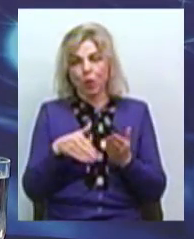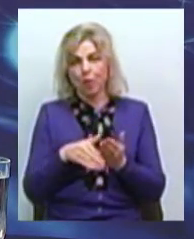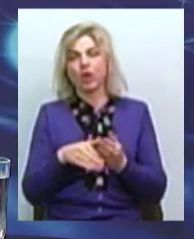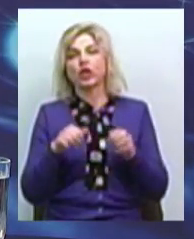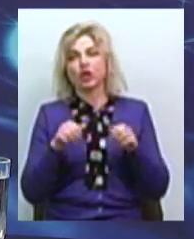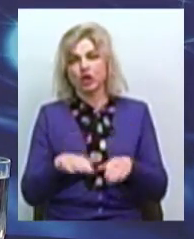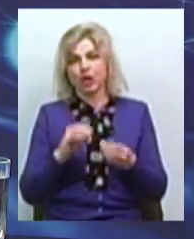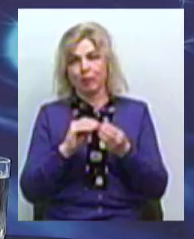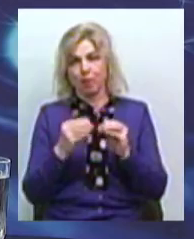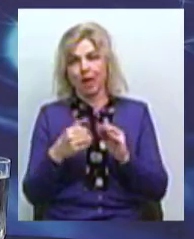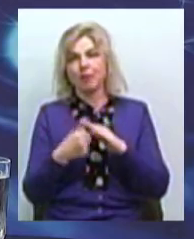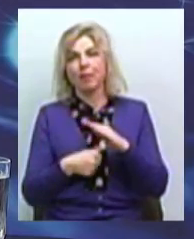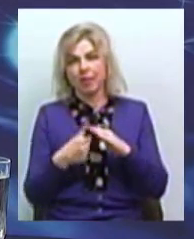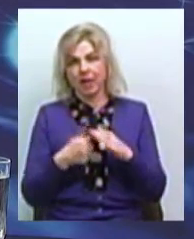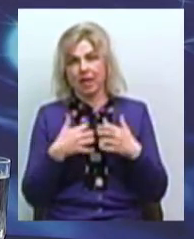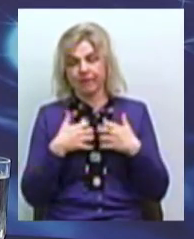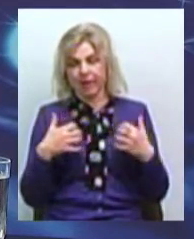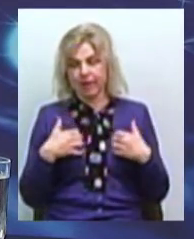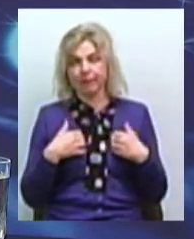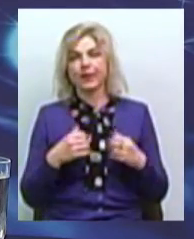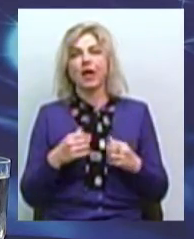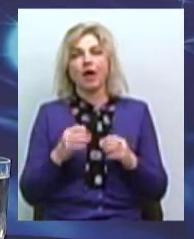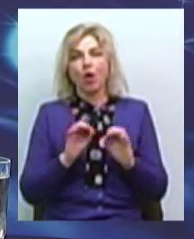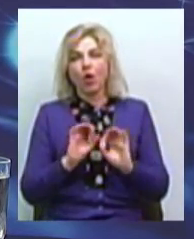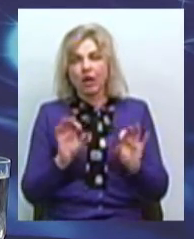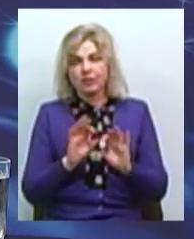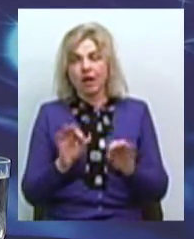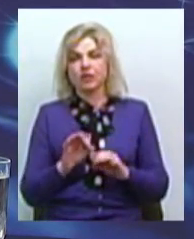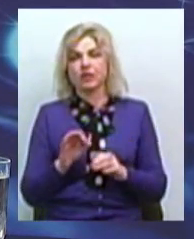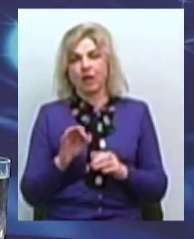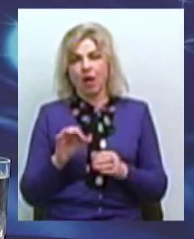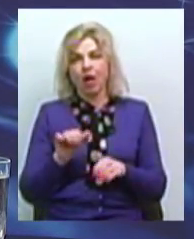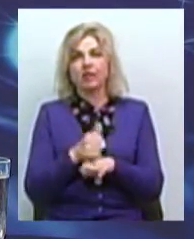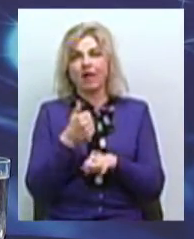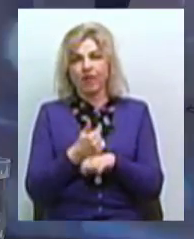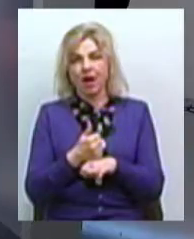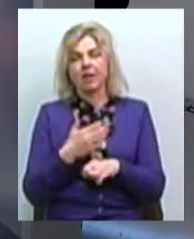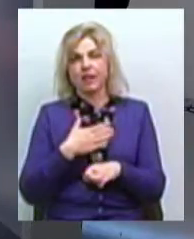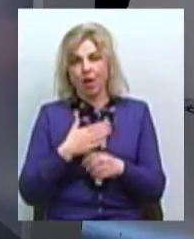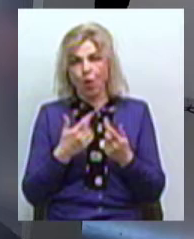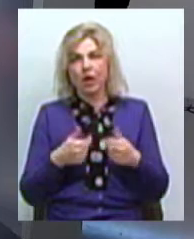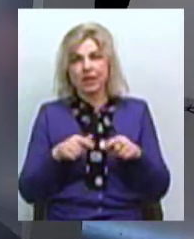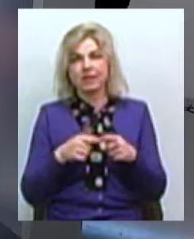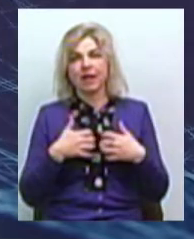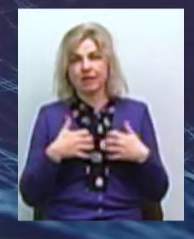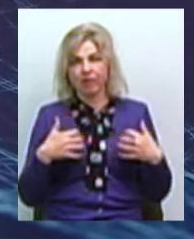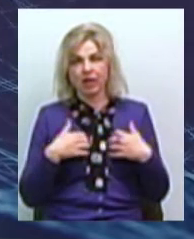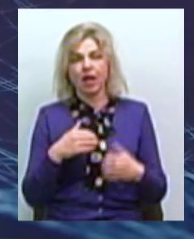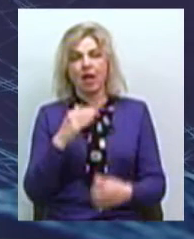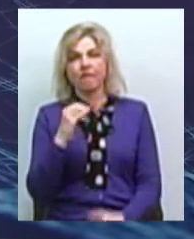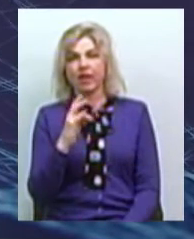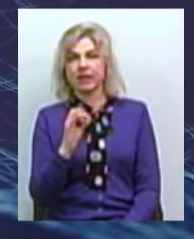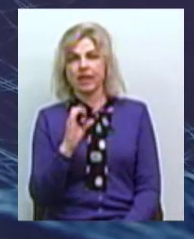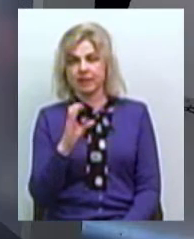Розповість голова ЗОО «Захисної громадської організації «Фенікс» Олена Бардан. Вона у нас сьогодні в студії. Олена, добрий вечір. Добрий вечір.